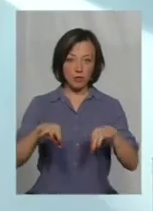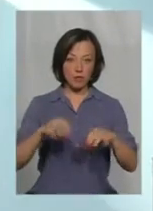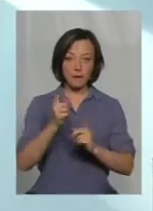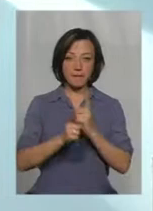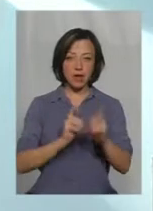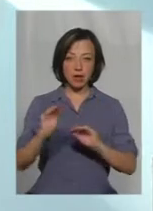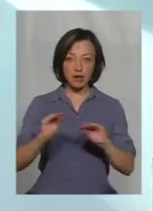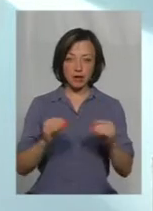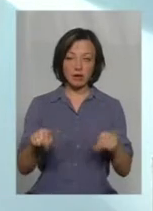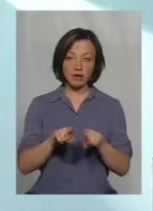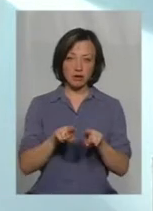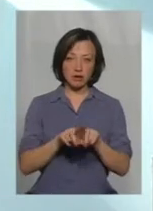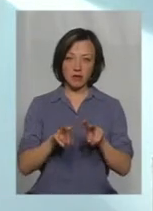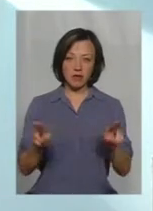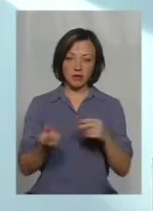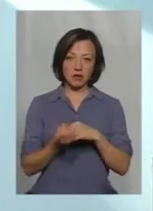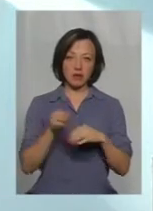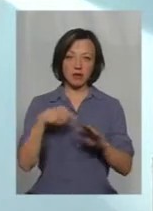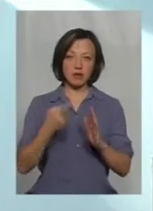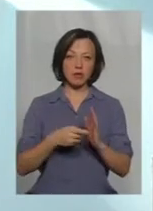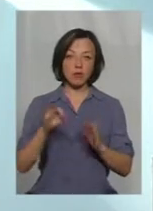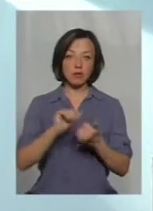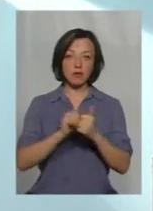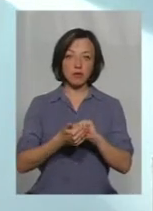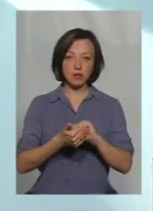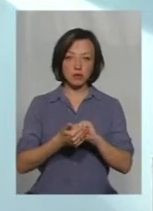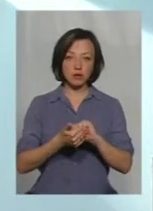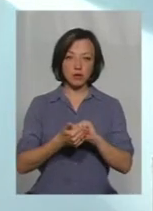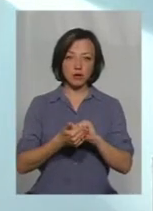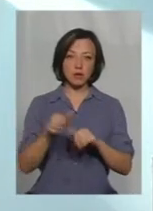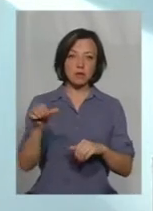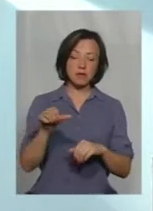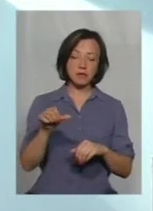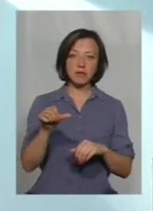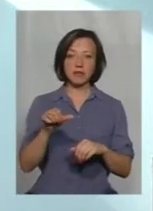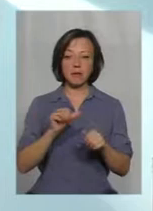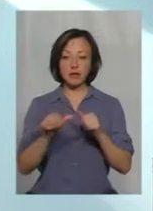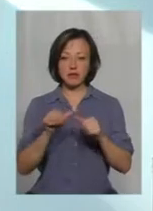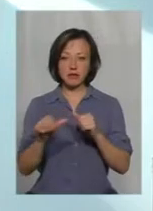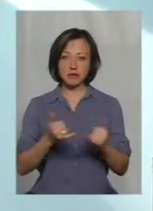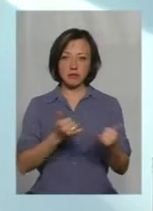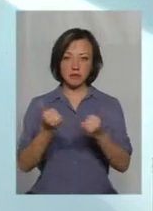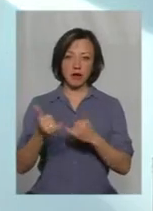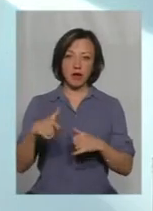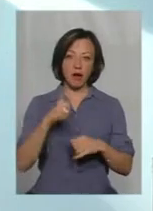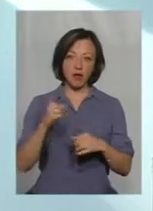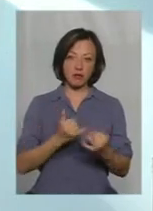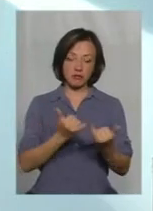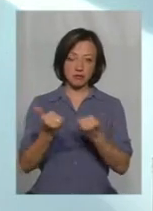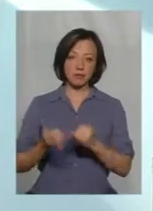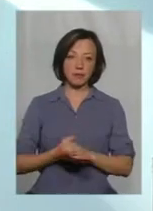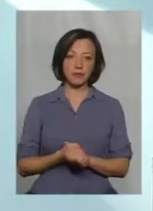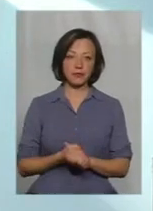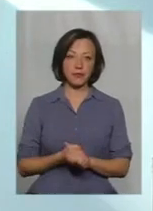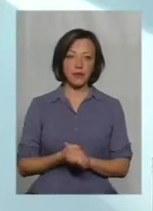переобладнання. Також, саме, як і виникають питання щодо заміни бензинного або диспалювального забезпечення на газове забезпечення.